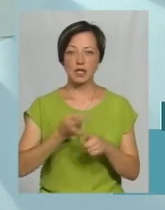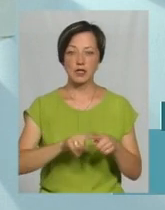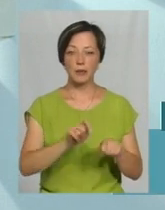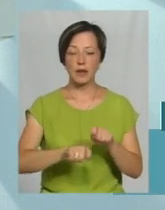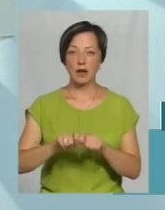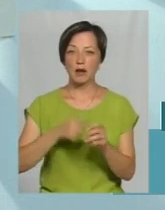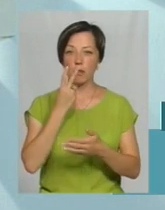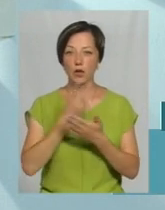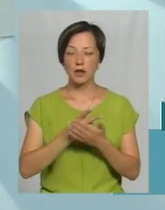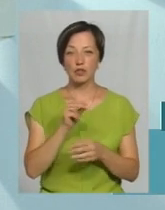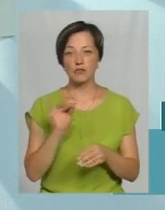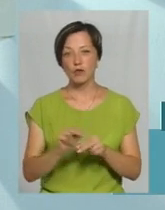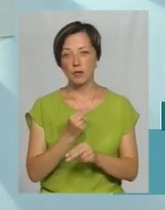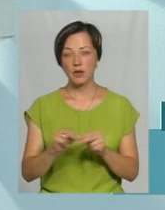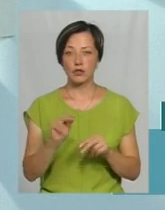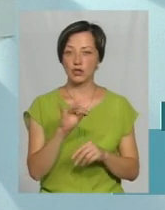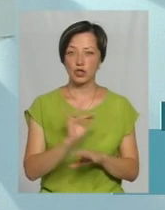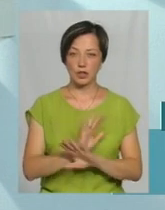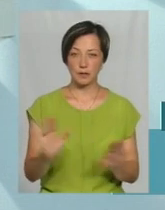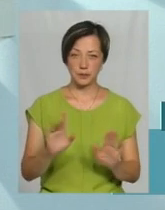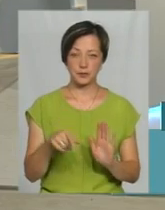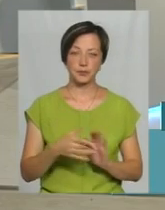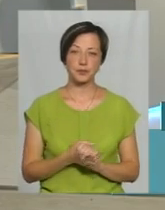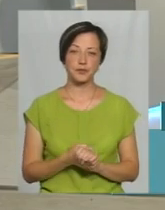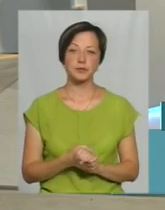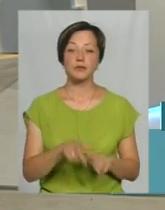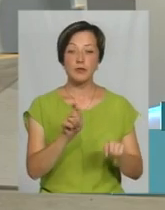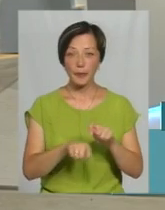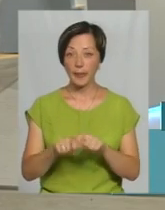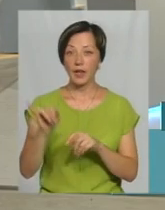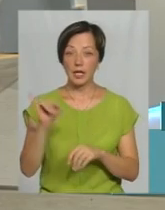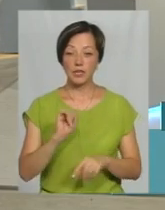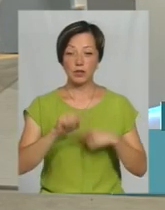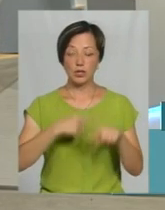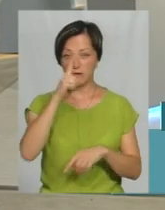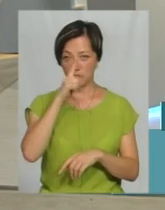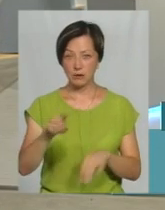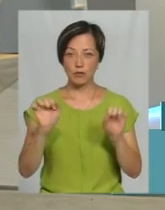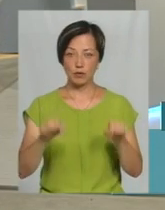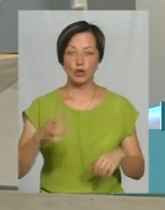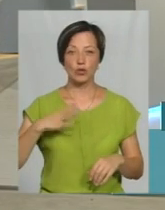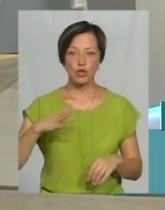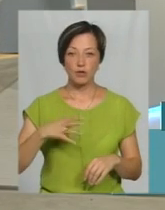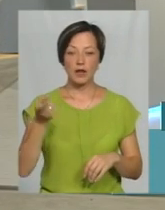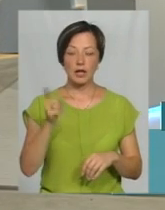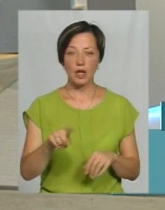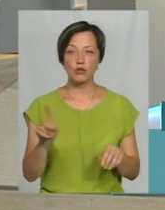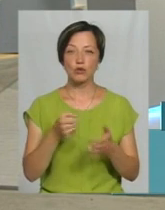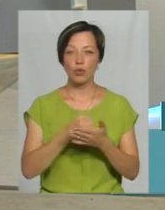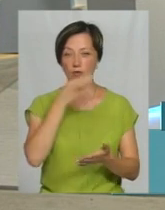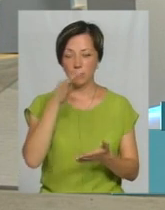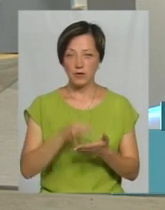перевірки, подивимося, чи вони виправилися, чи не виправилися. Тобто рейд, і буквально за місяць вже можна очікувати на те, що до